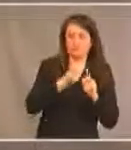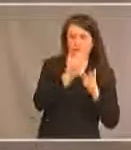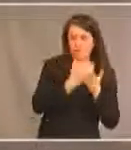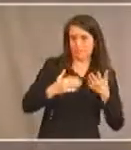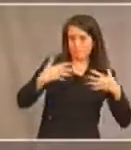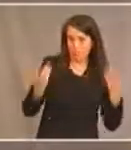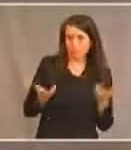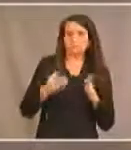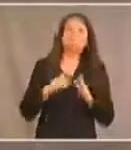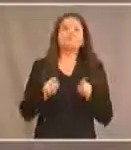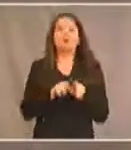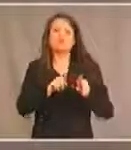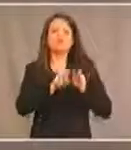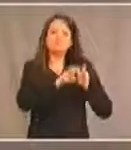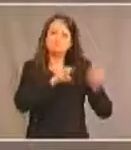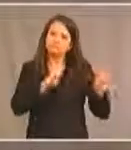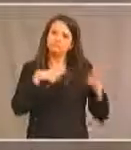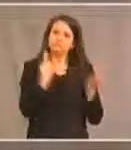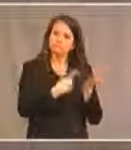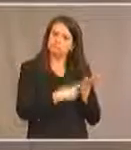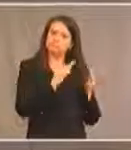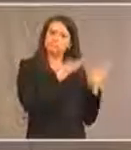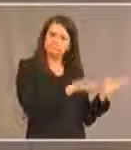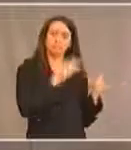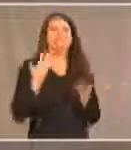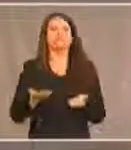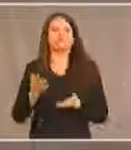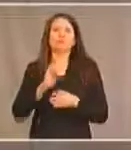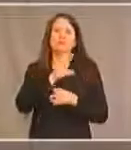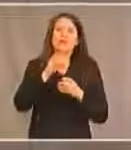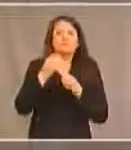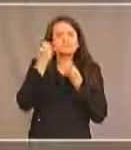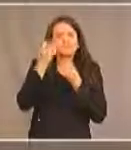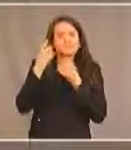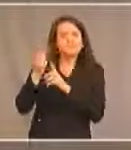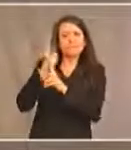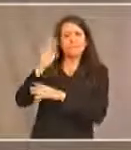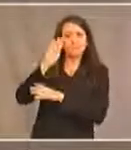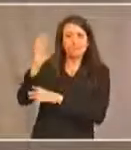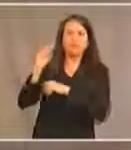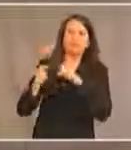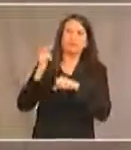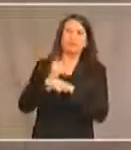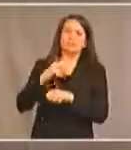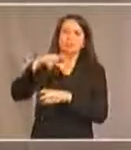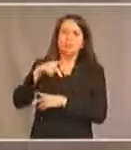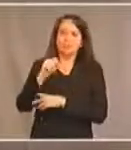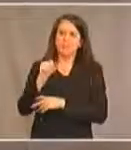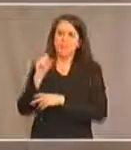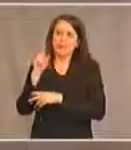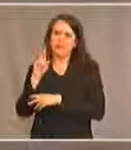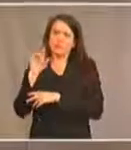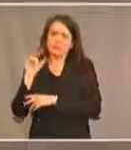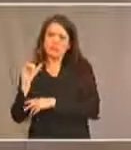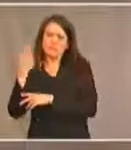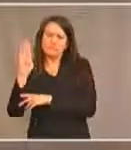est un panel de dirigeants qui sont ici aujourd'hui, qui inclut un message du chef national Perry Bellegarde. Et nous avons